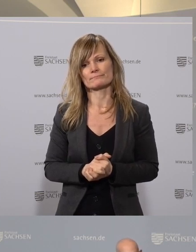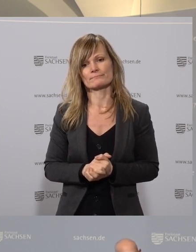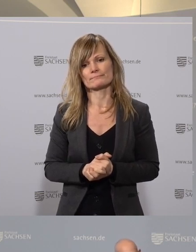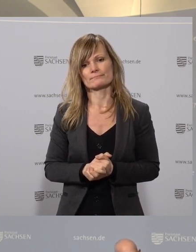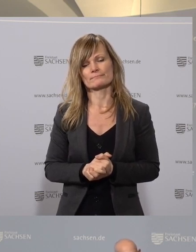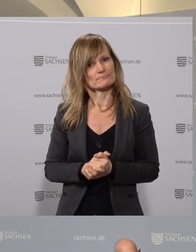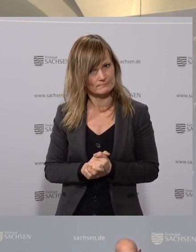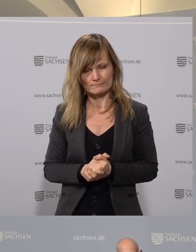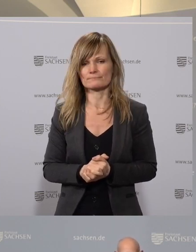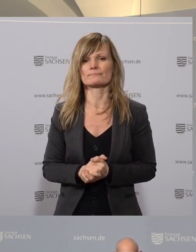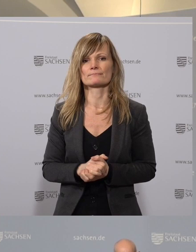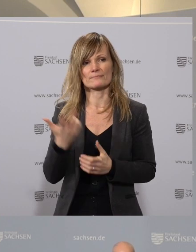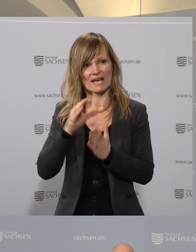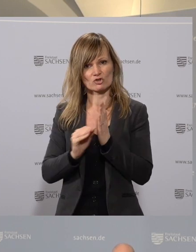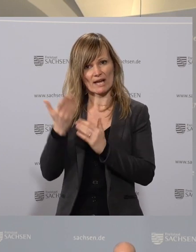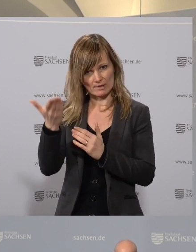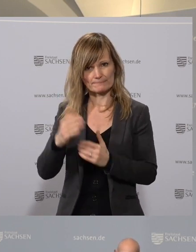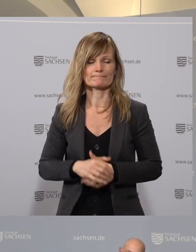Kann ich nicht erkennen. Dann Herr Schreiber.